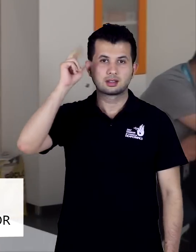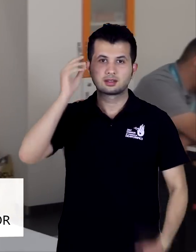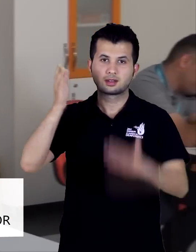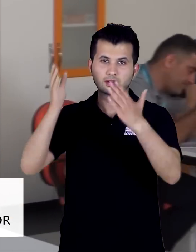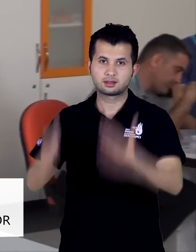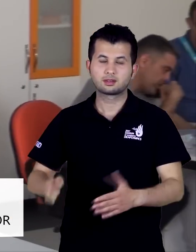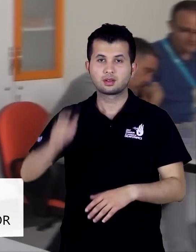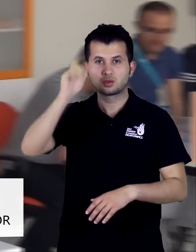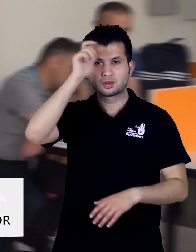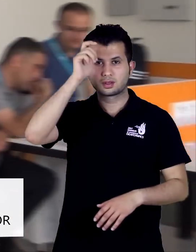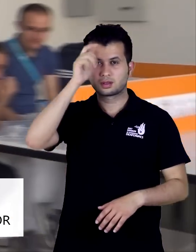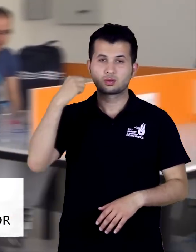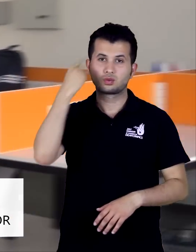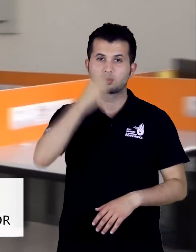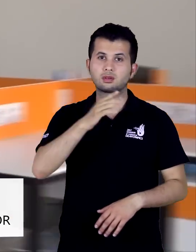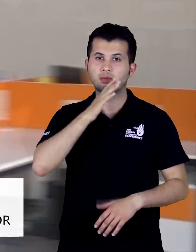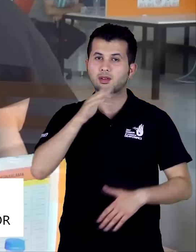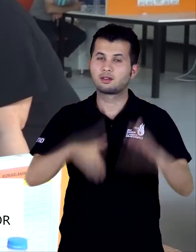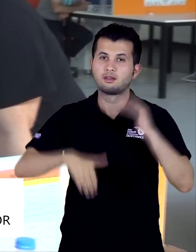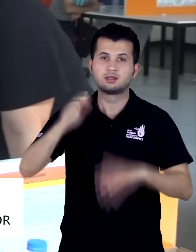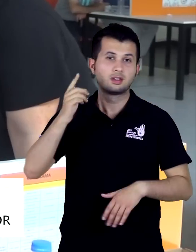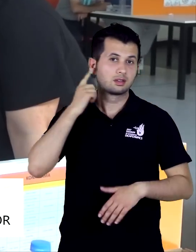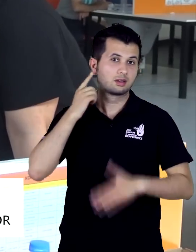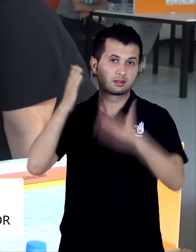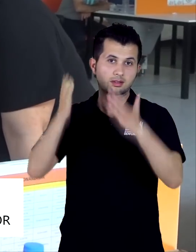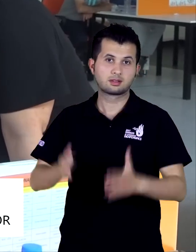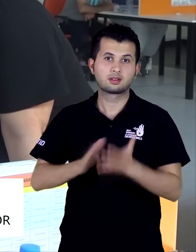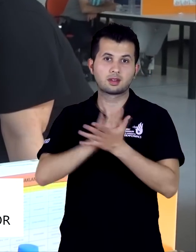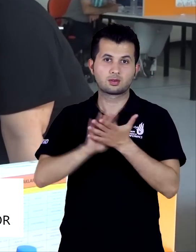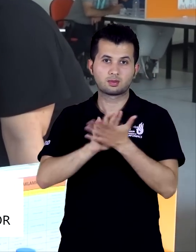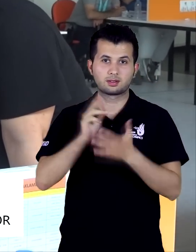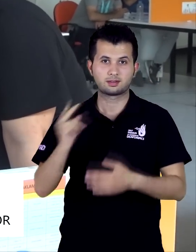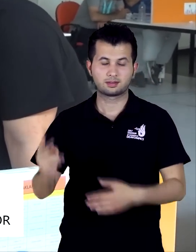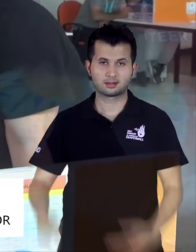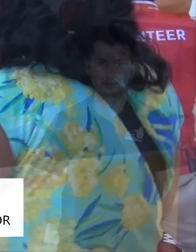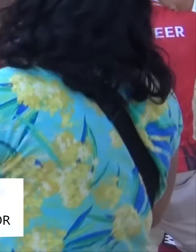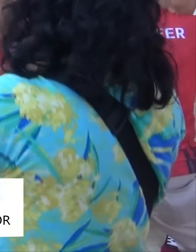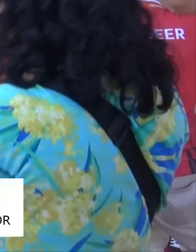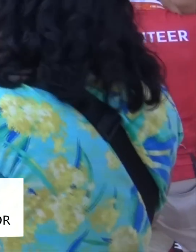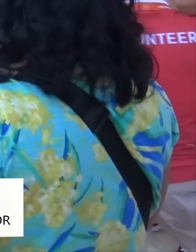Neslihan Kurt Türkiye'de SİMAS'ı en çok tanınan işaretlili tercümanlarının başında geliyor.